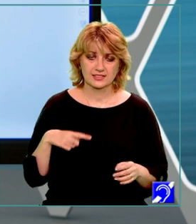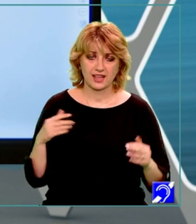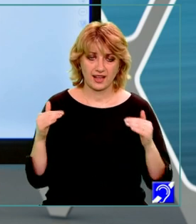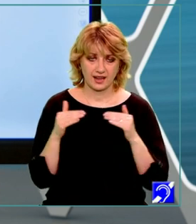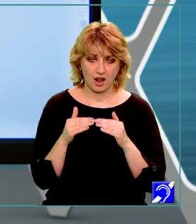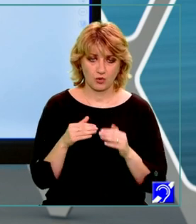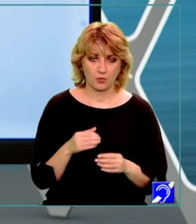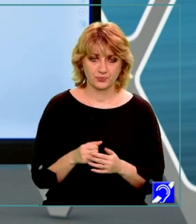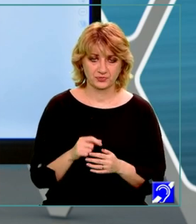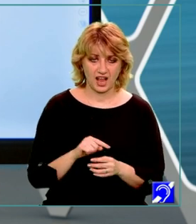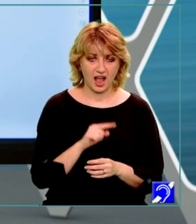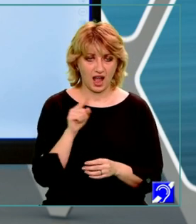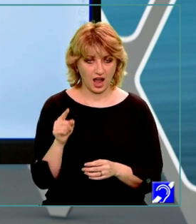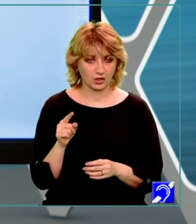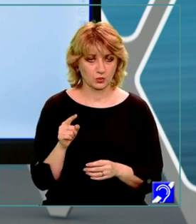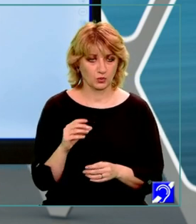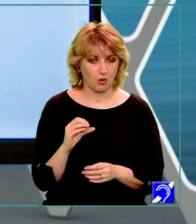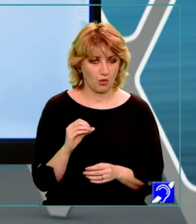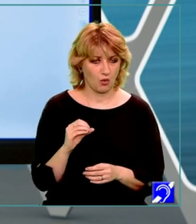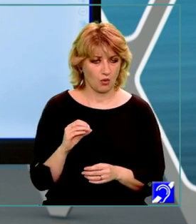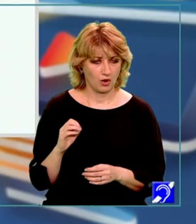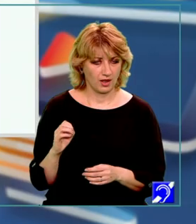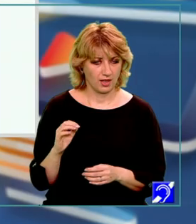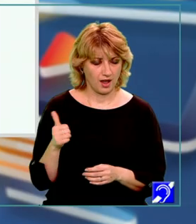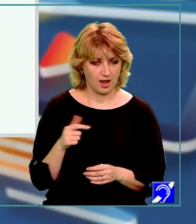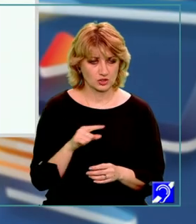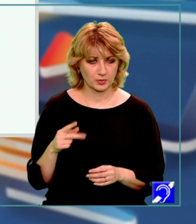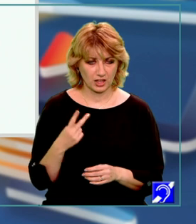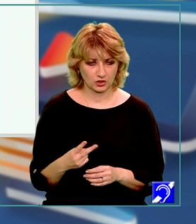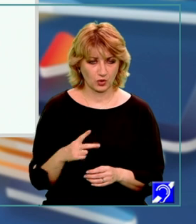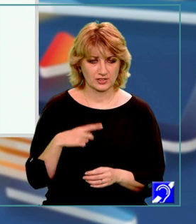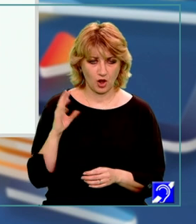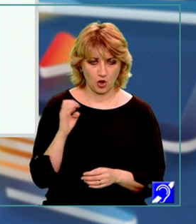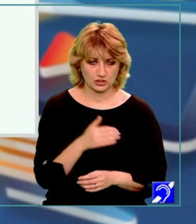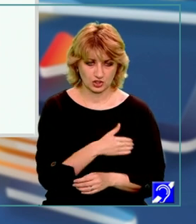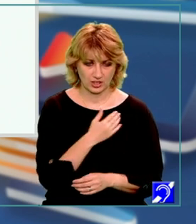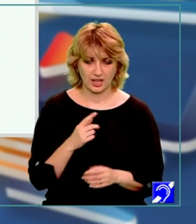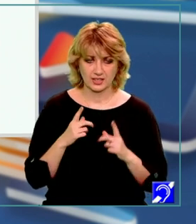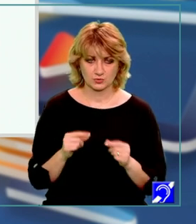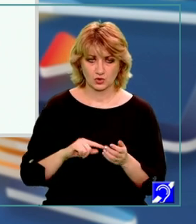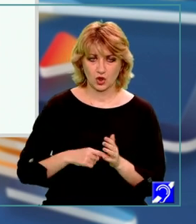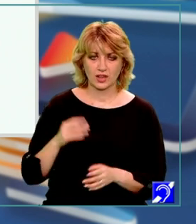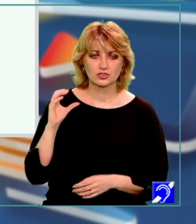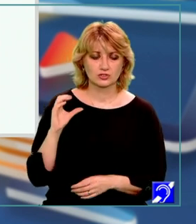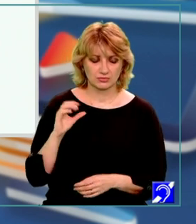arcul OFA pe 2 egal 90 de grade. Răspunsul corect. Varianta C.